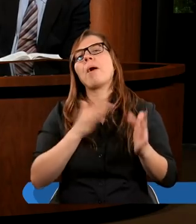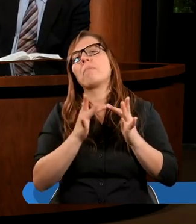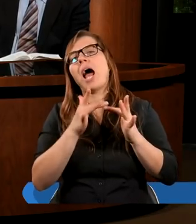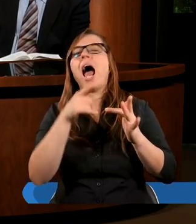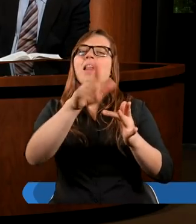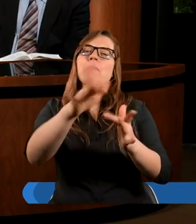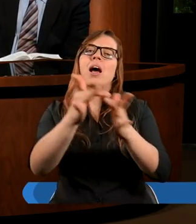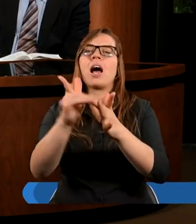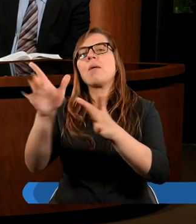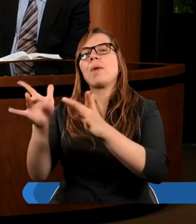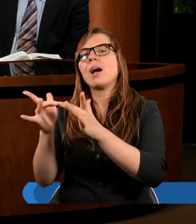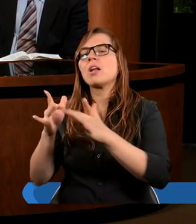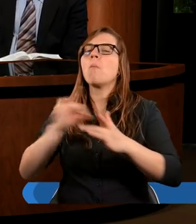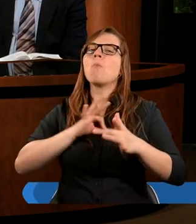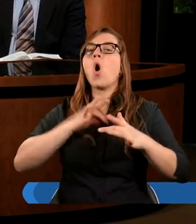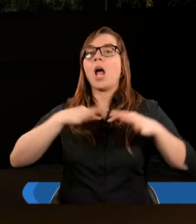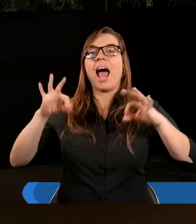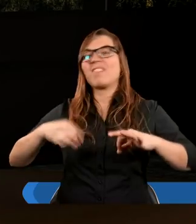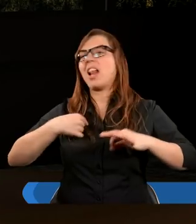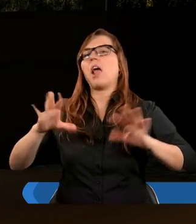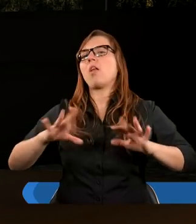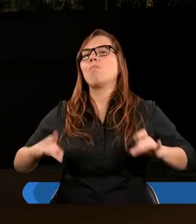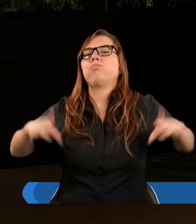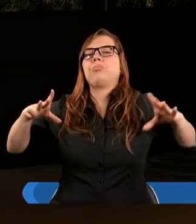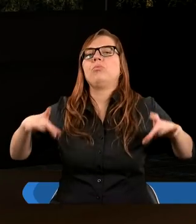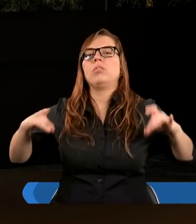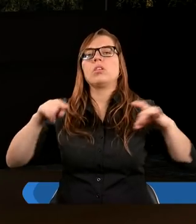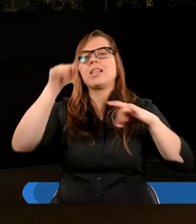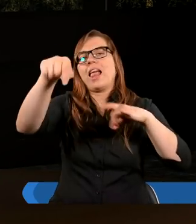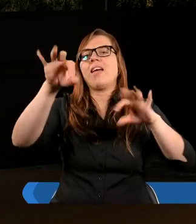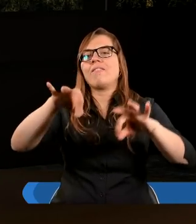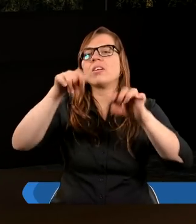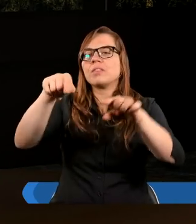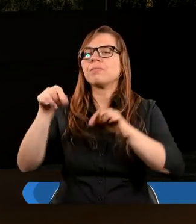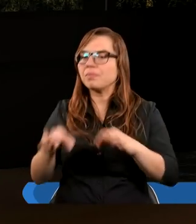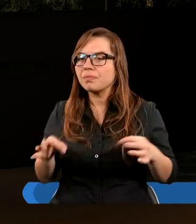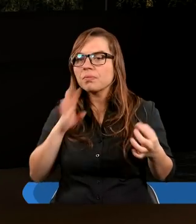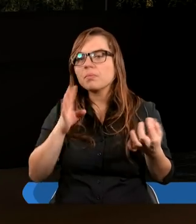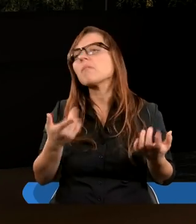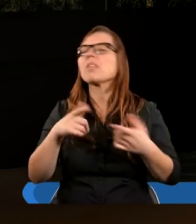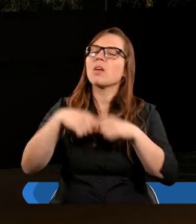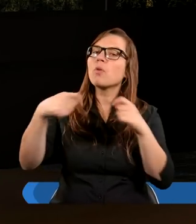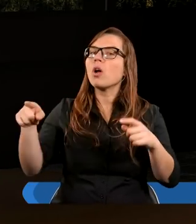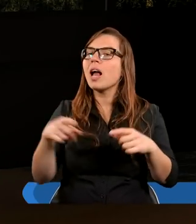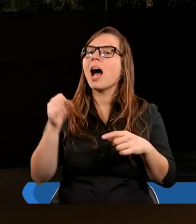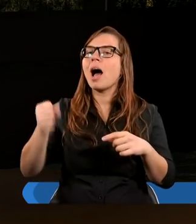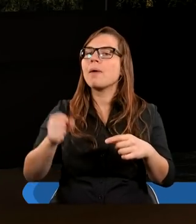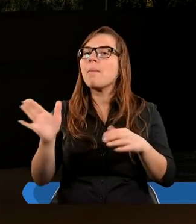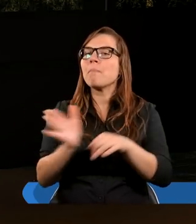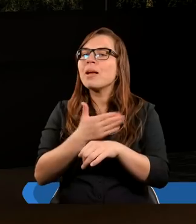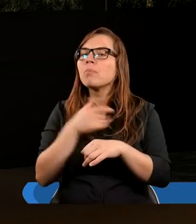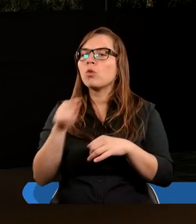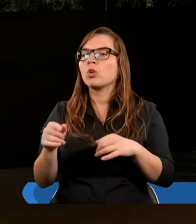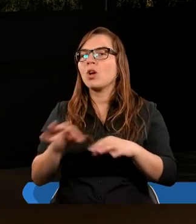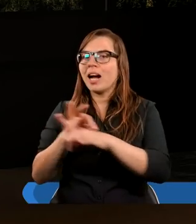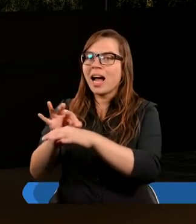każdy chce, żeby jego było na wierzchu i wydaje mu się, że właśnie on tutaj wie, jak to wszystko rozwiązać, a Paweł, mimo, że